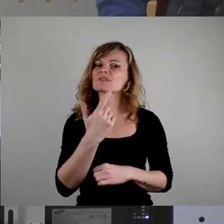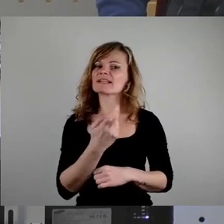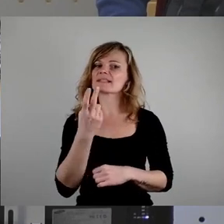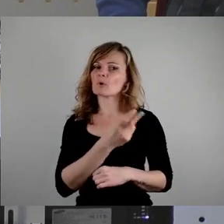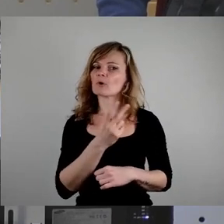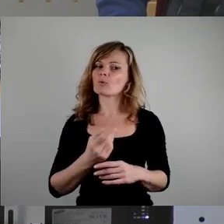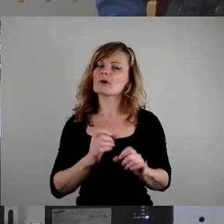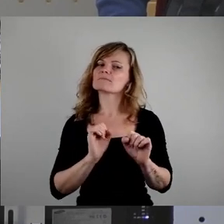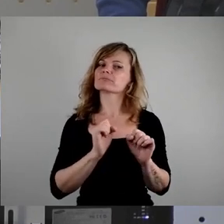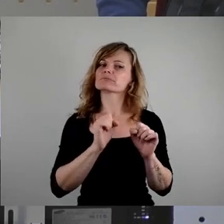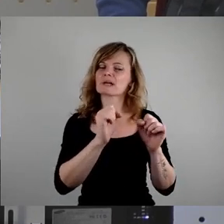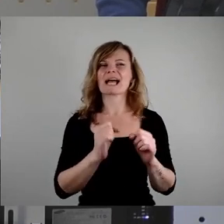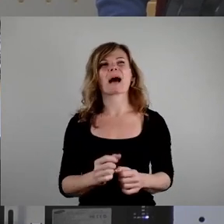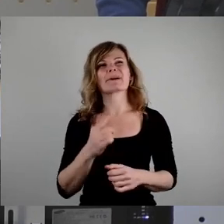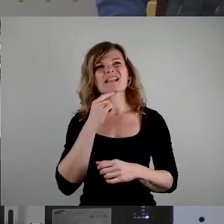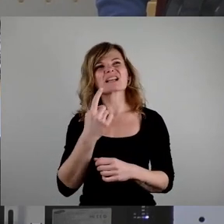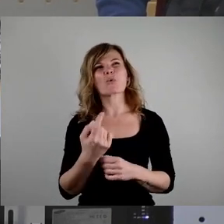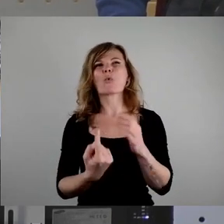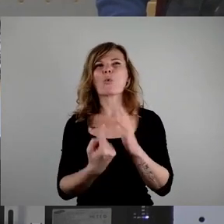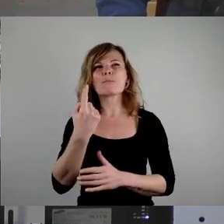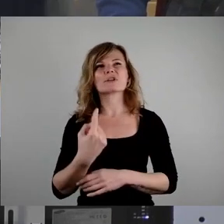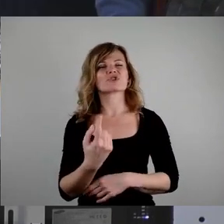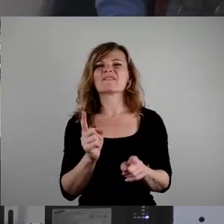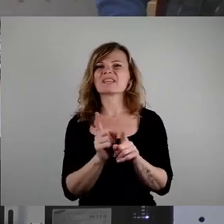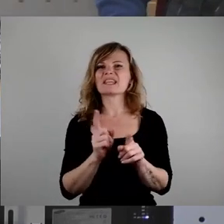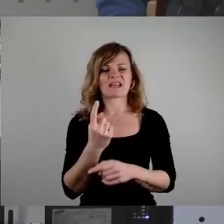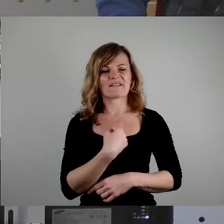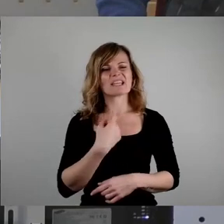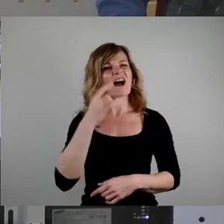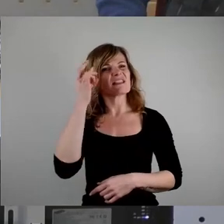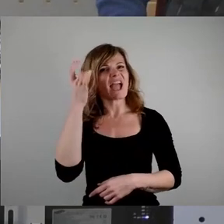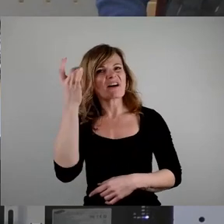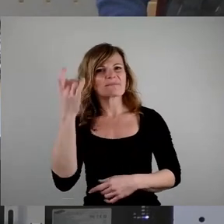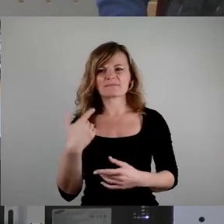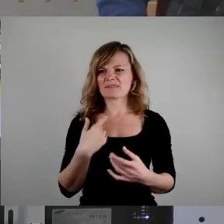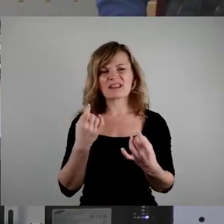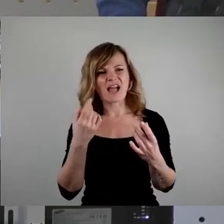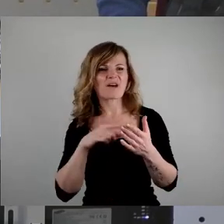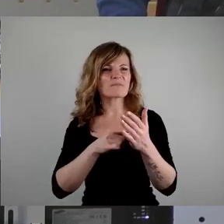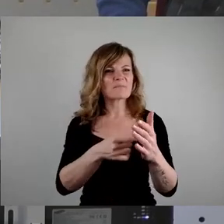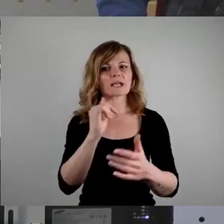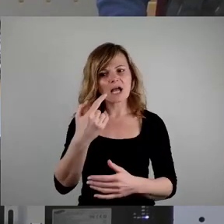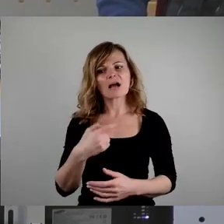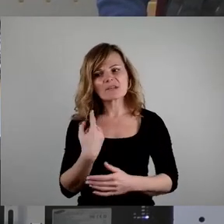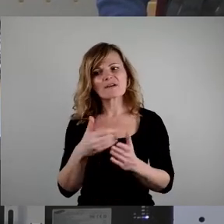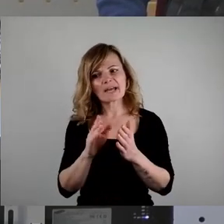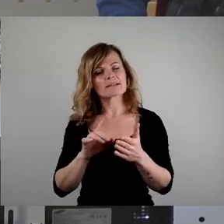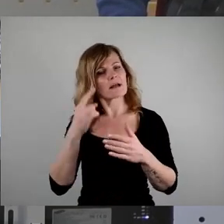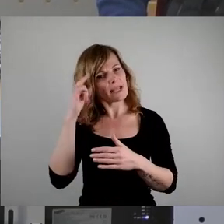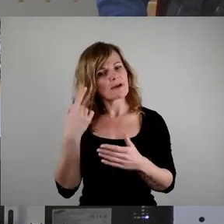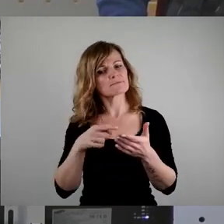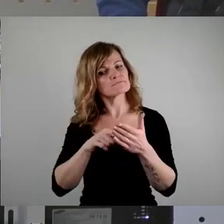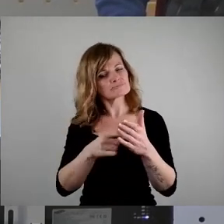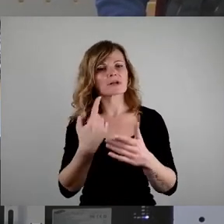Sie haben das so mit so einem Unterton gesagt, als würden wir da nerven. Ja, wir nerven da und wir werden das auch weiter tun. Wir werden weiter für den